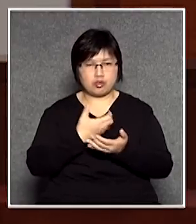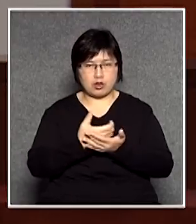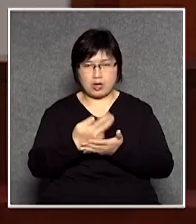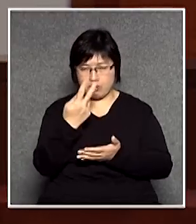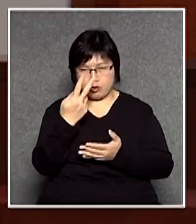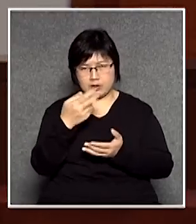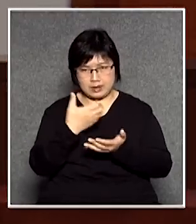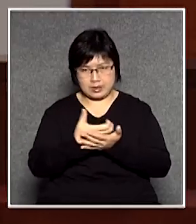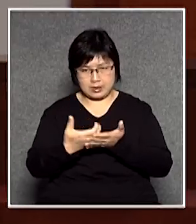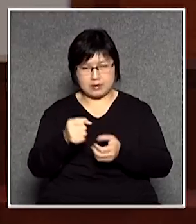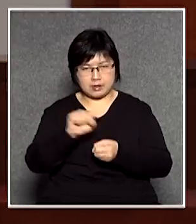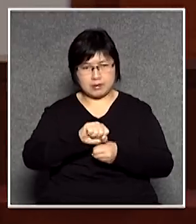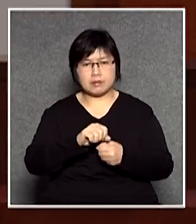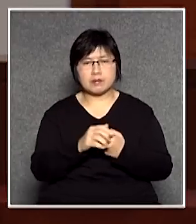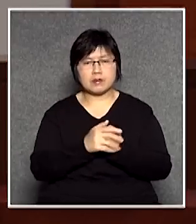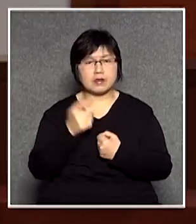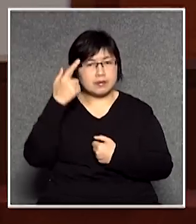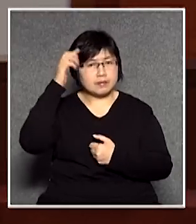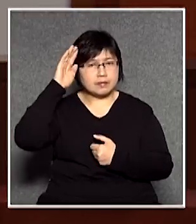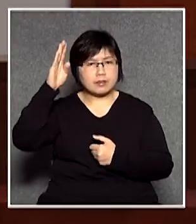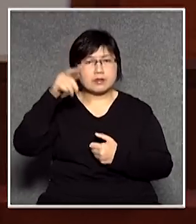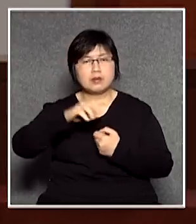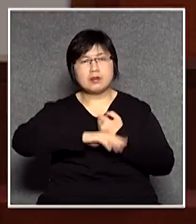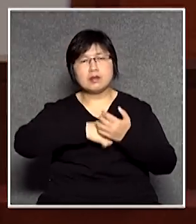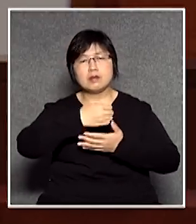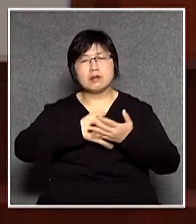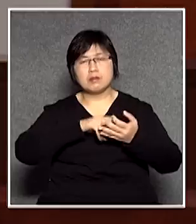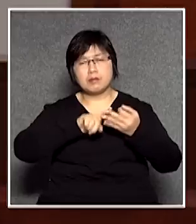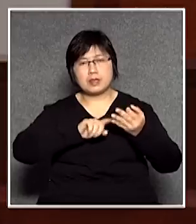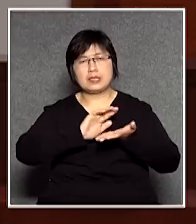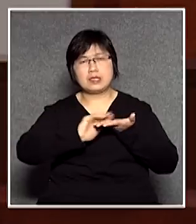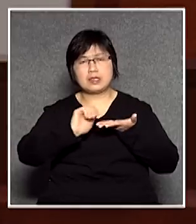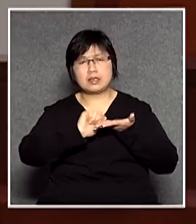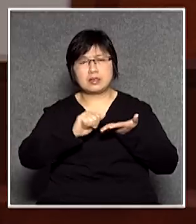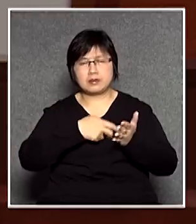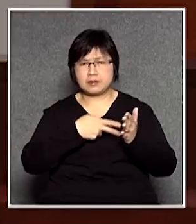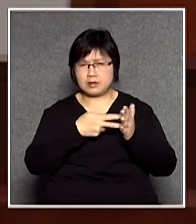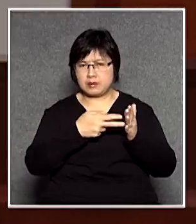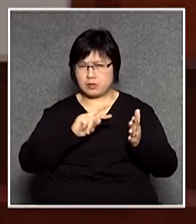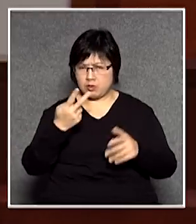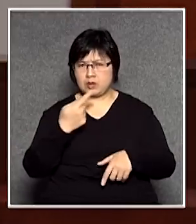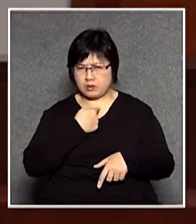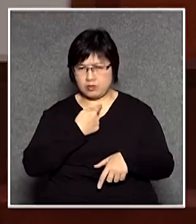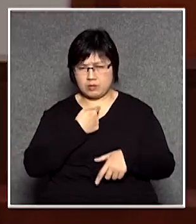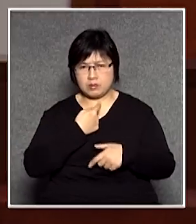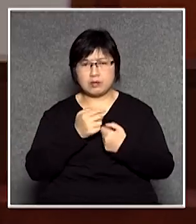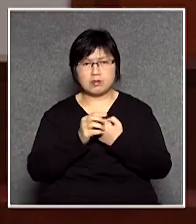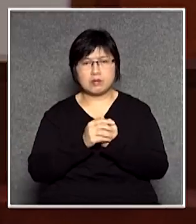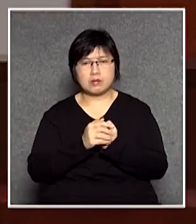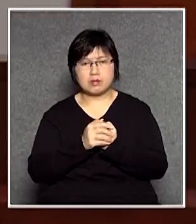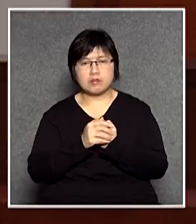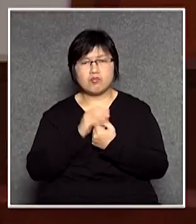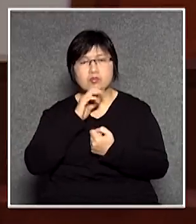希望將來對這個條例明清裏面的結證兩個字都要作出修訂是不是那如果